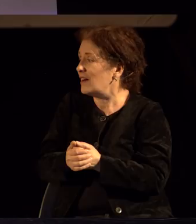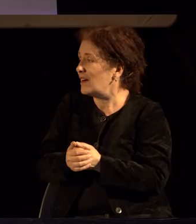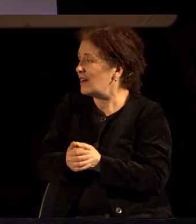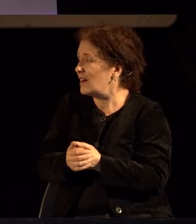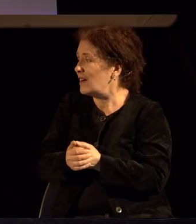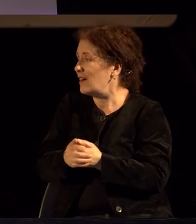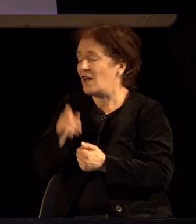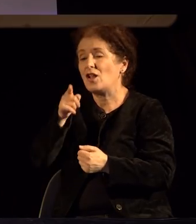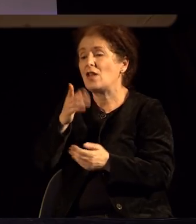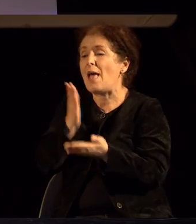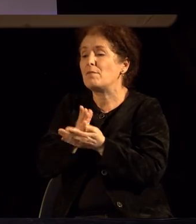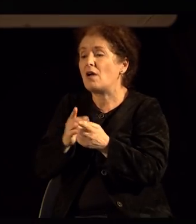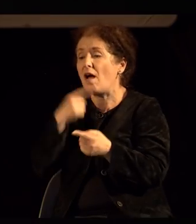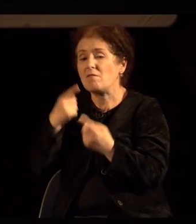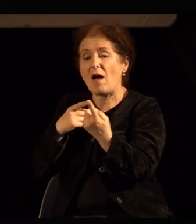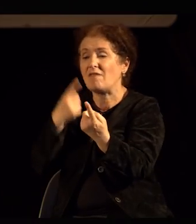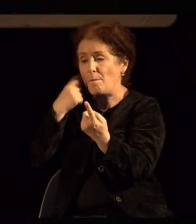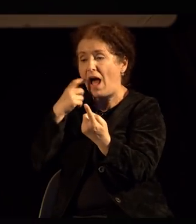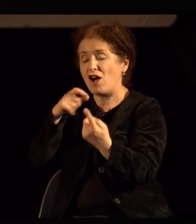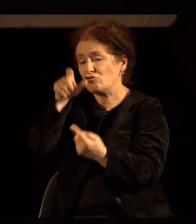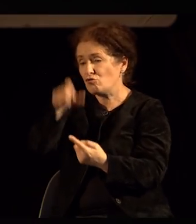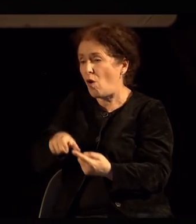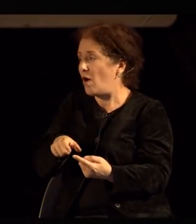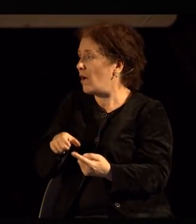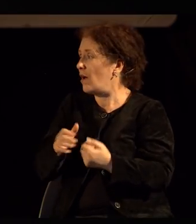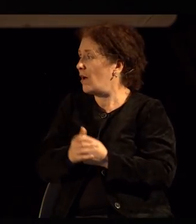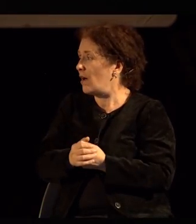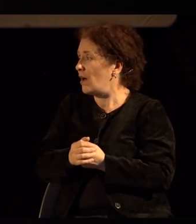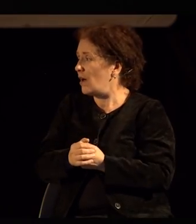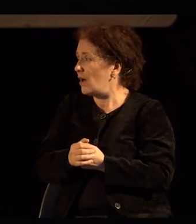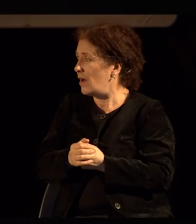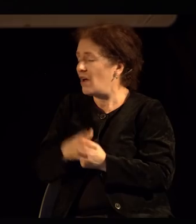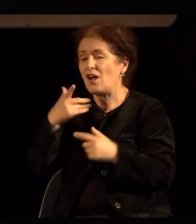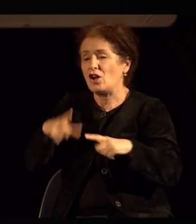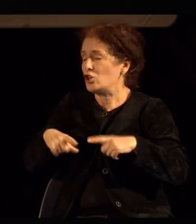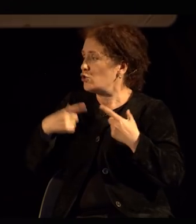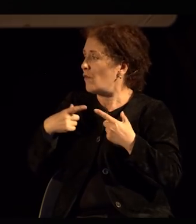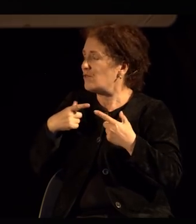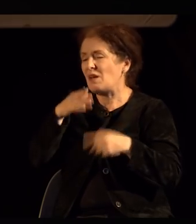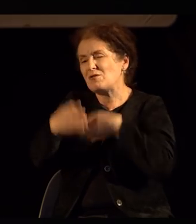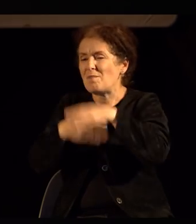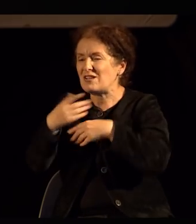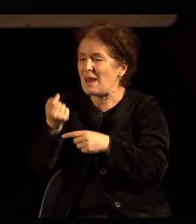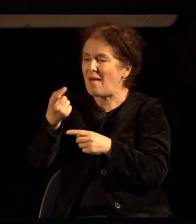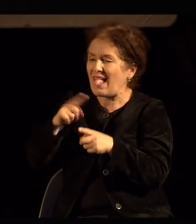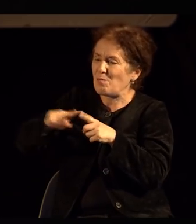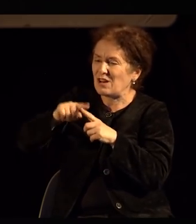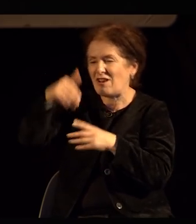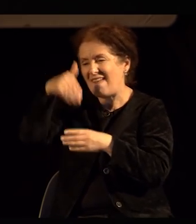беше прво помашко. Ја доживеав на много рана возраст и животот се замеше тука со сите